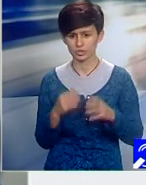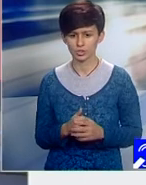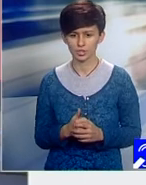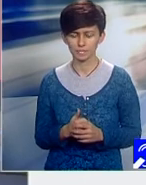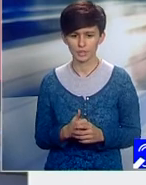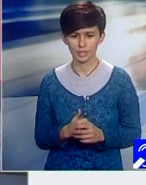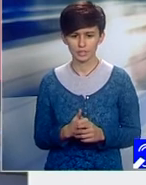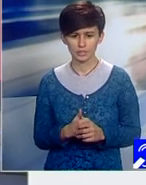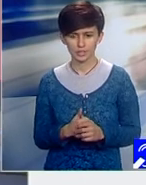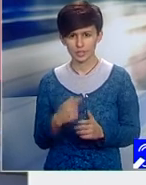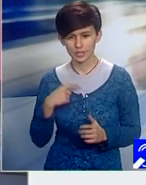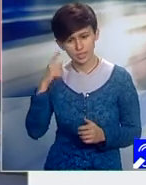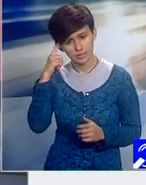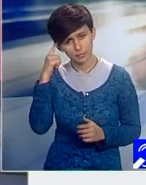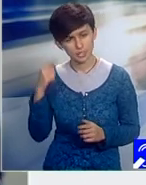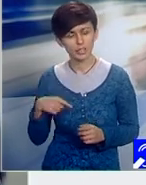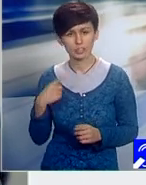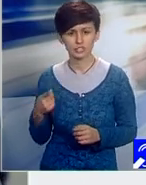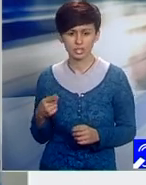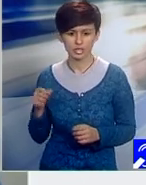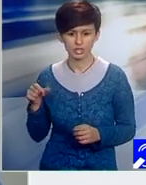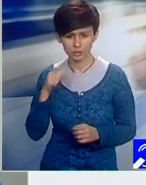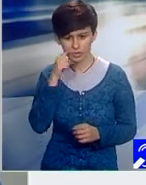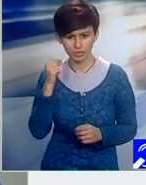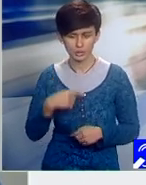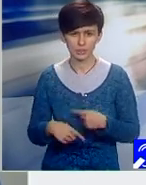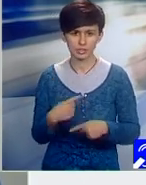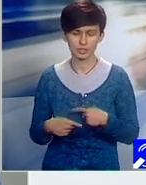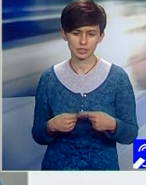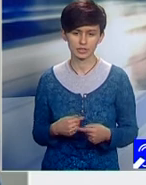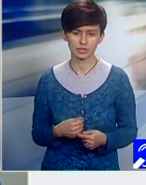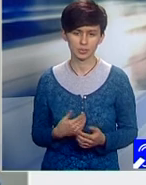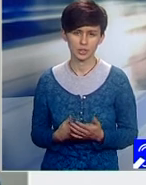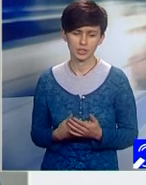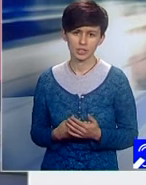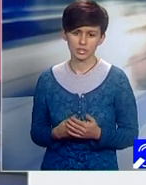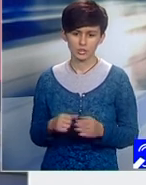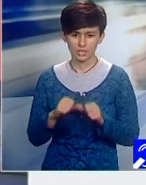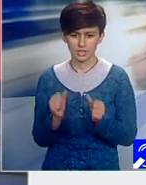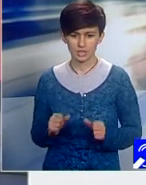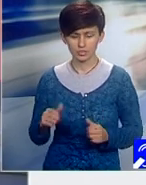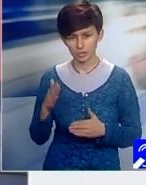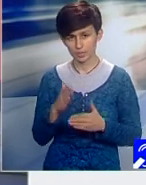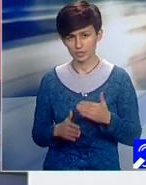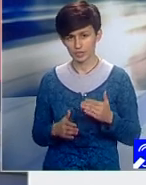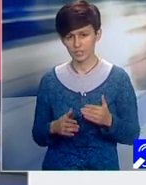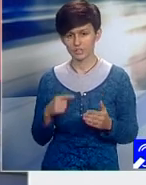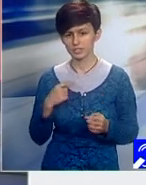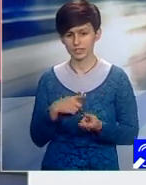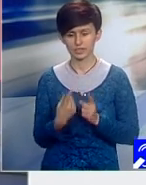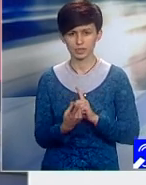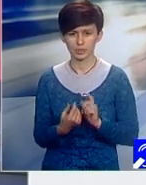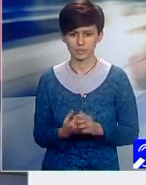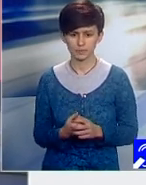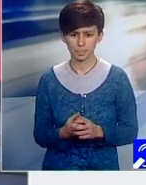și este părerea și a altor oameni. Ca să vă spun de ce sunt foarte de acord cu doamna Costin, ordonanța asta n-a trecut prin